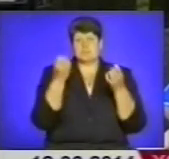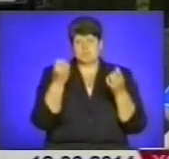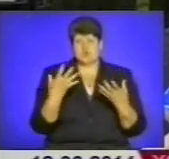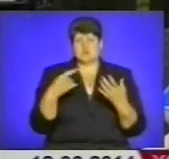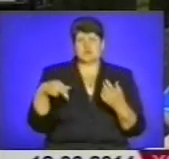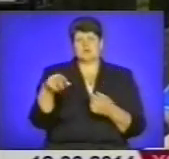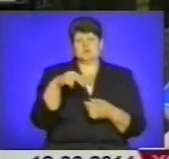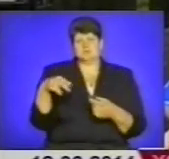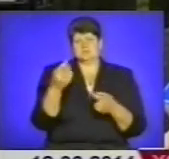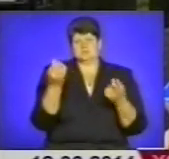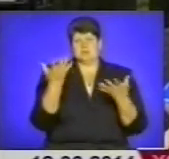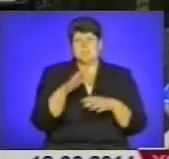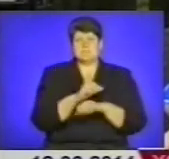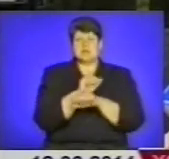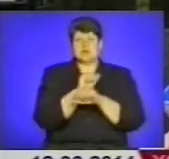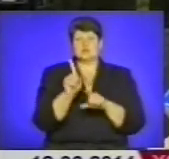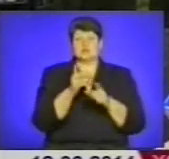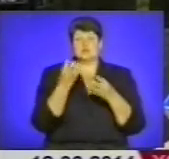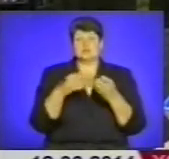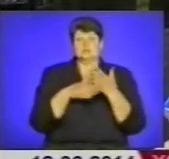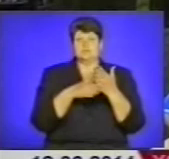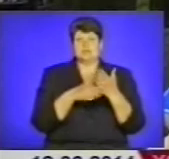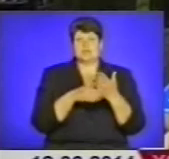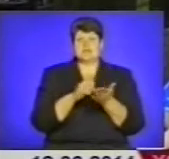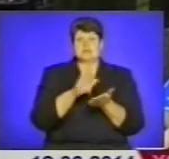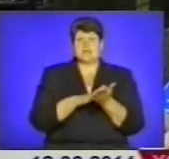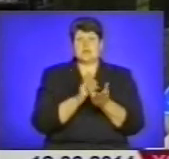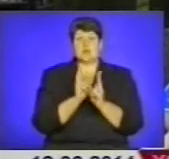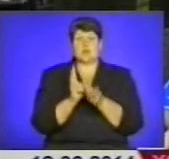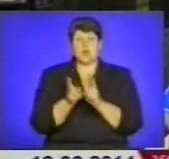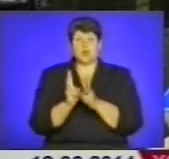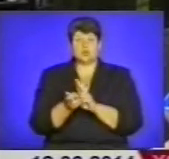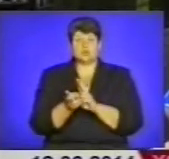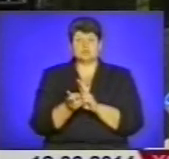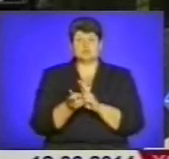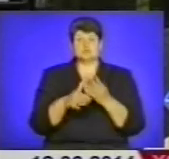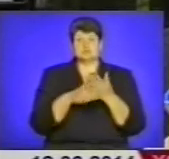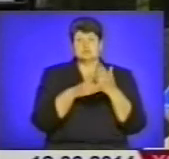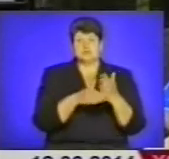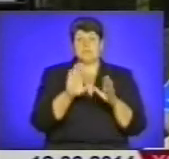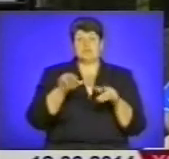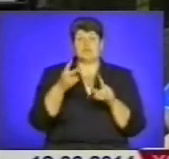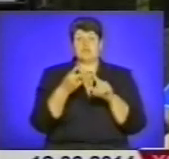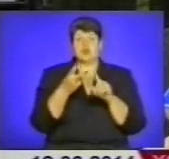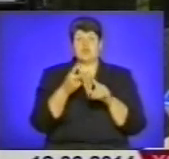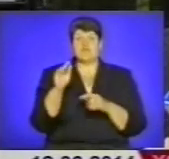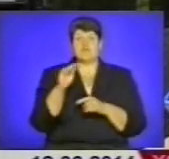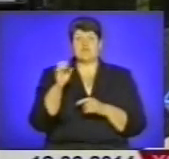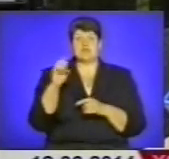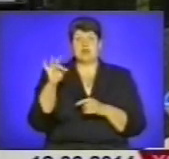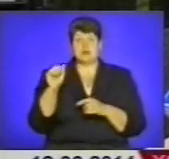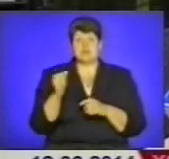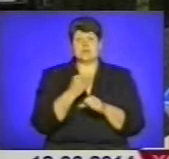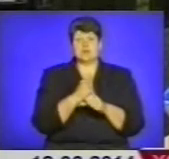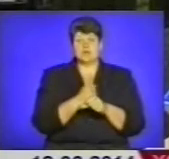просто так, бути на Майдане, а що-то ще робити. Записалась на кухню волонтером. Потім 2 февраля, до 2 февраля на кухні